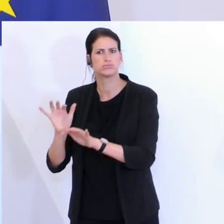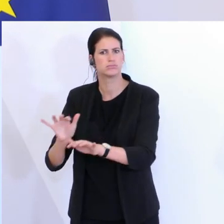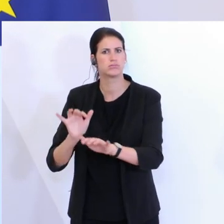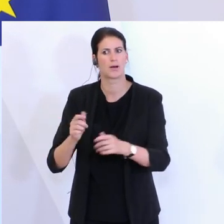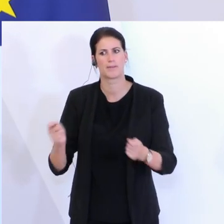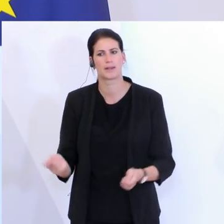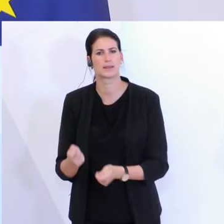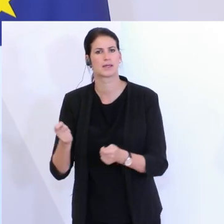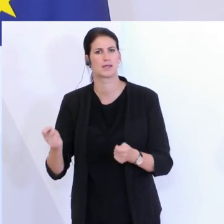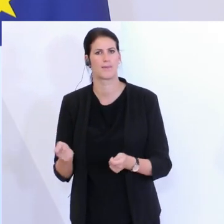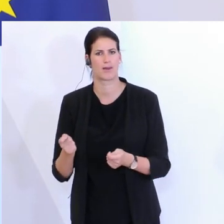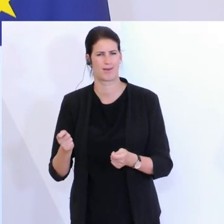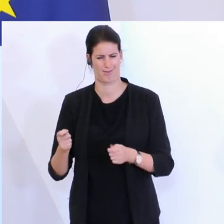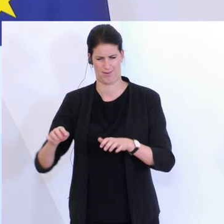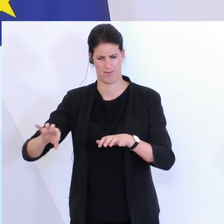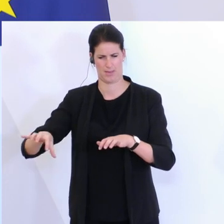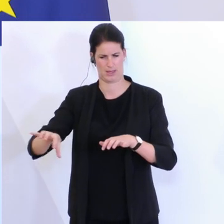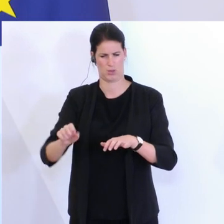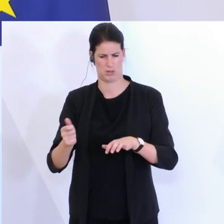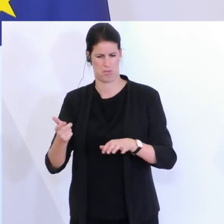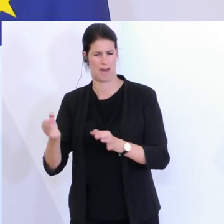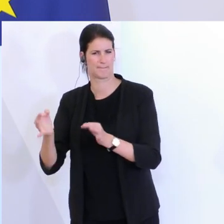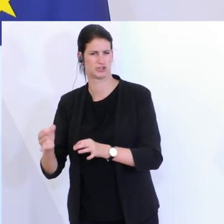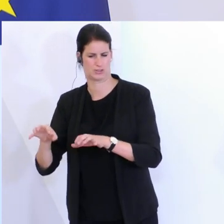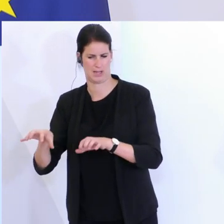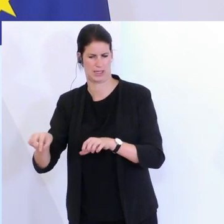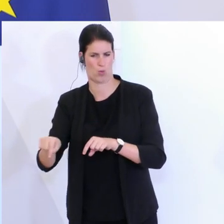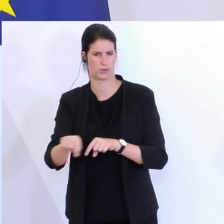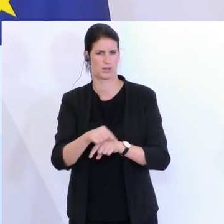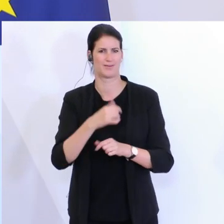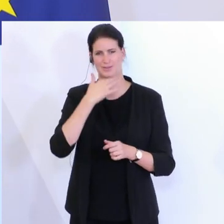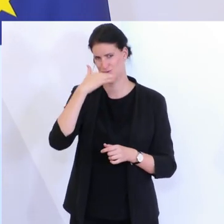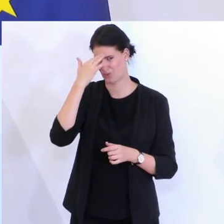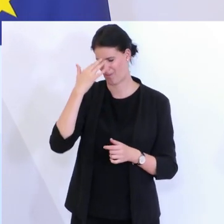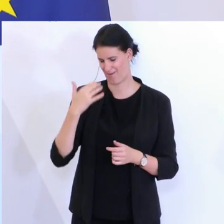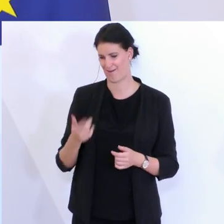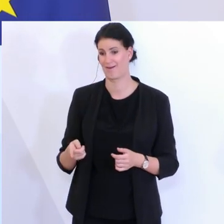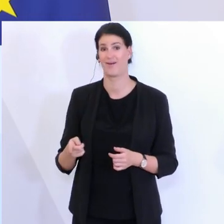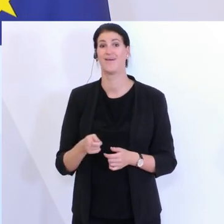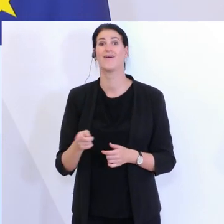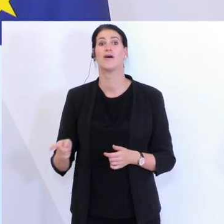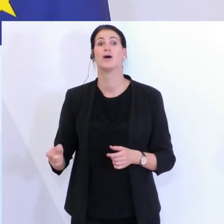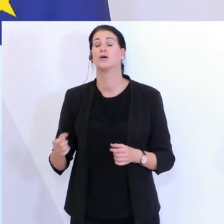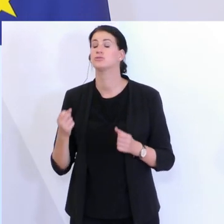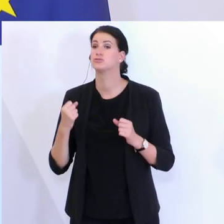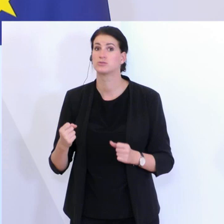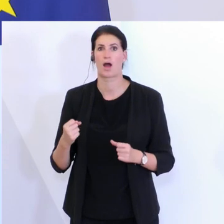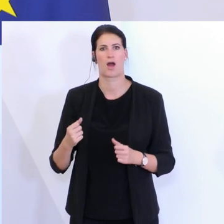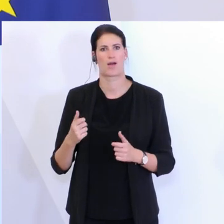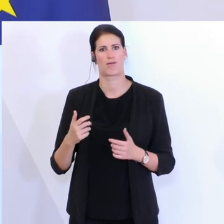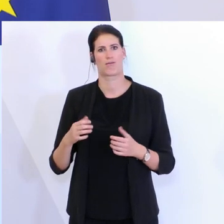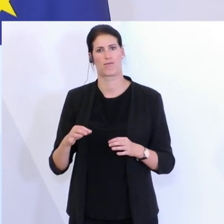in diesen spezifischen Regionen im Sommer jetzt, weil der auch so kurz war, eine extrem hohe Auslastung hatten.